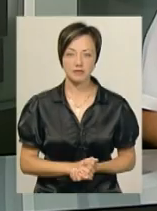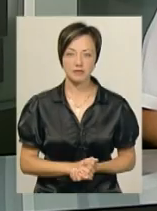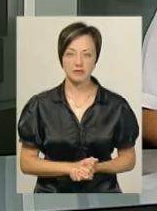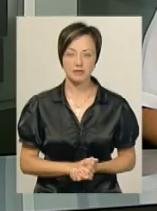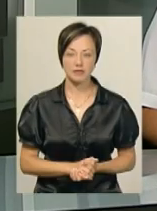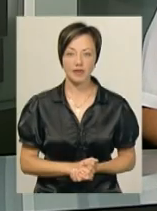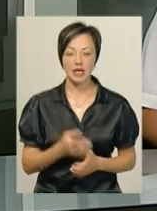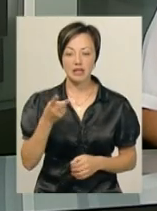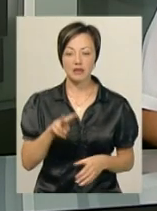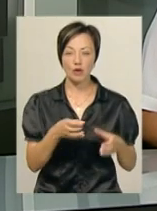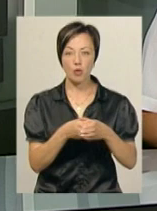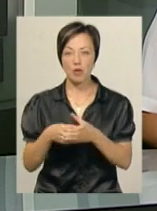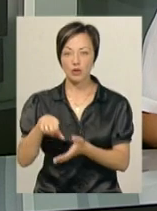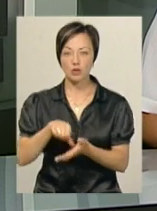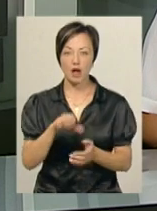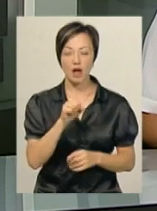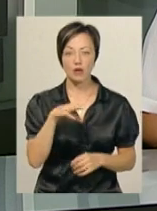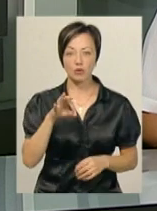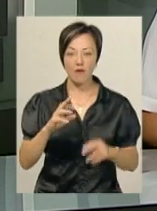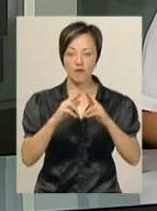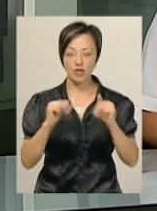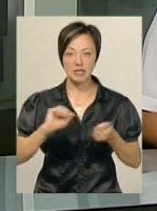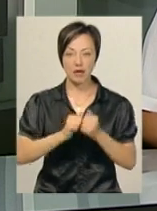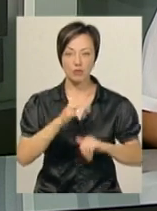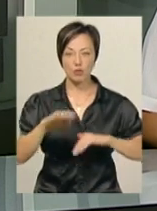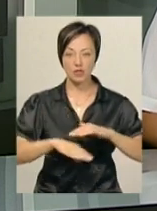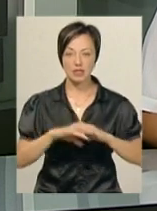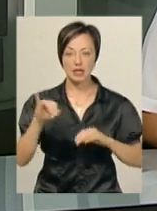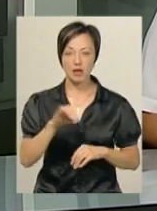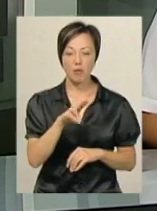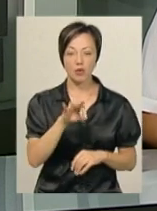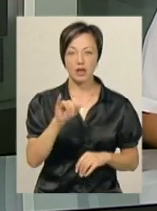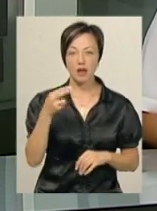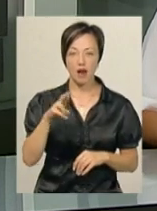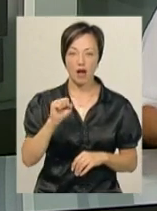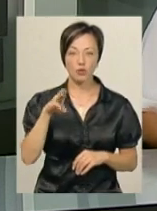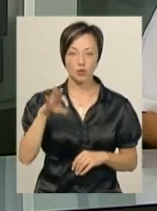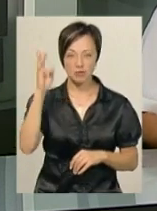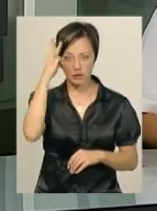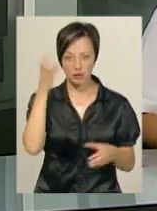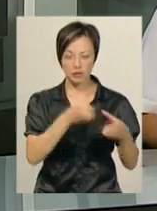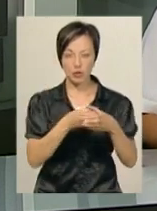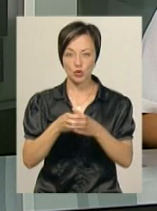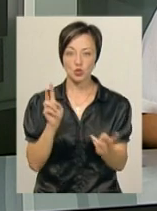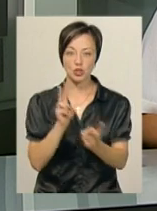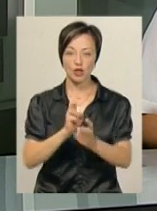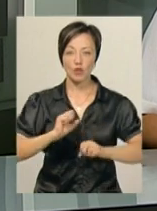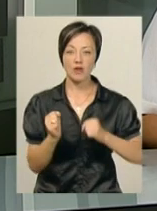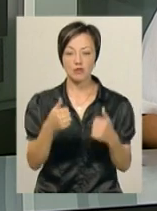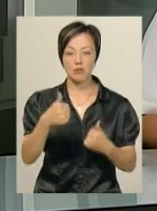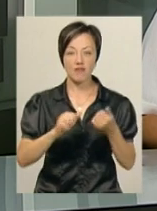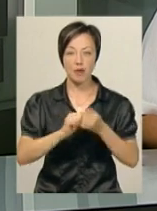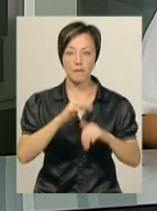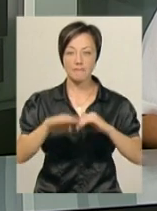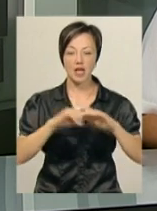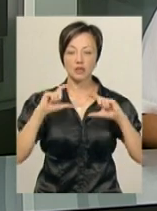Дві команди учасників АТО «Фортеця» Кам'янця-Подільського та «Поділля АТО» Хмельницького зустрічалися в товариському матчі в Кам'янці